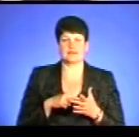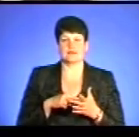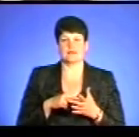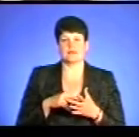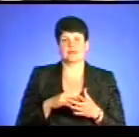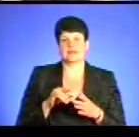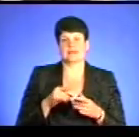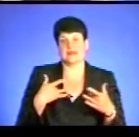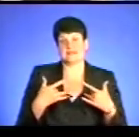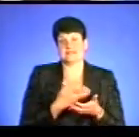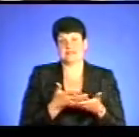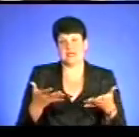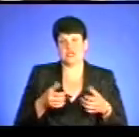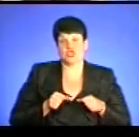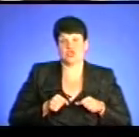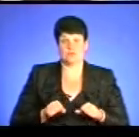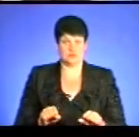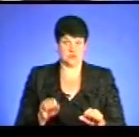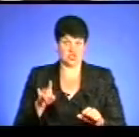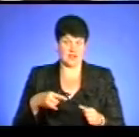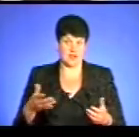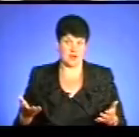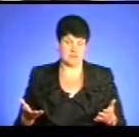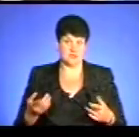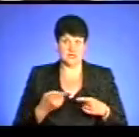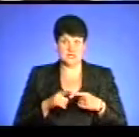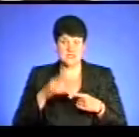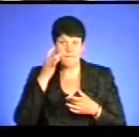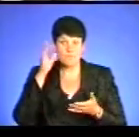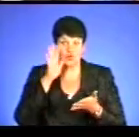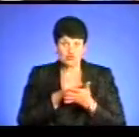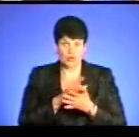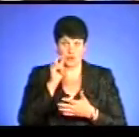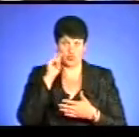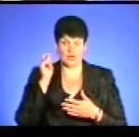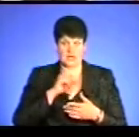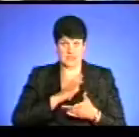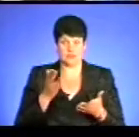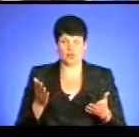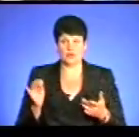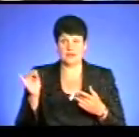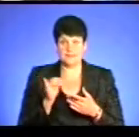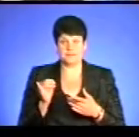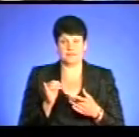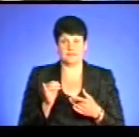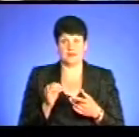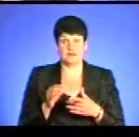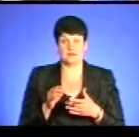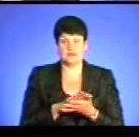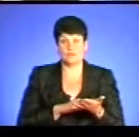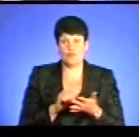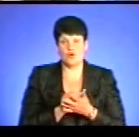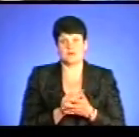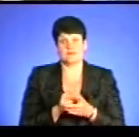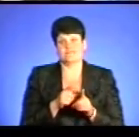штанами. Мені здається, така поведінка просто-напросто позорить і нівелює саме значення фрази і саме